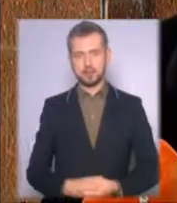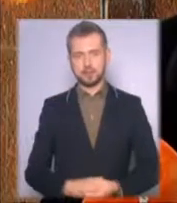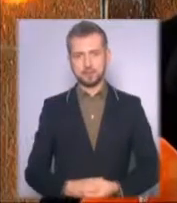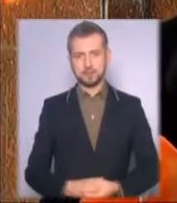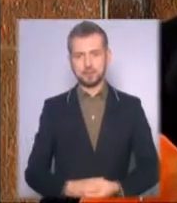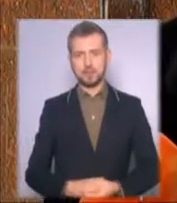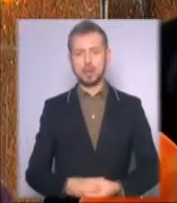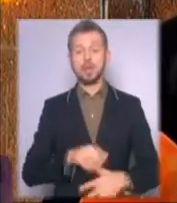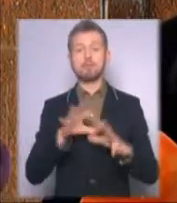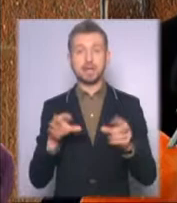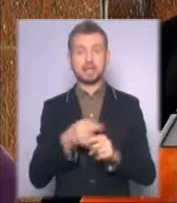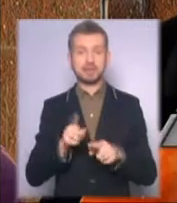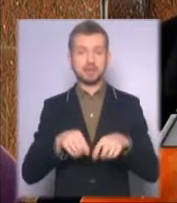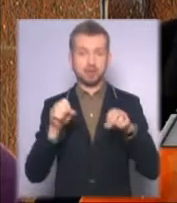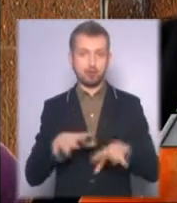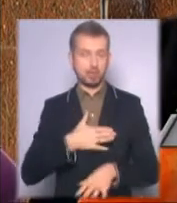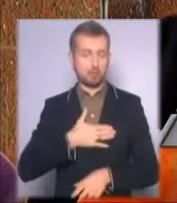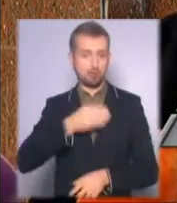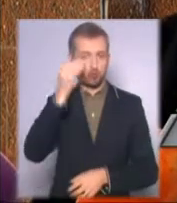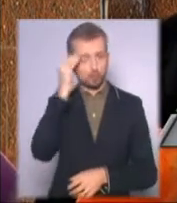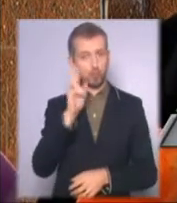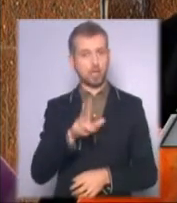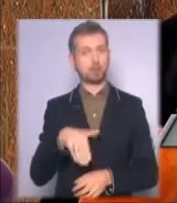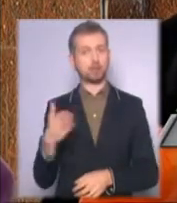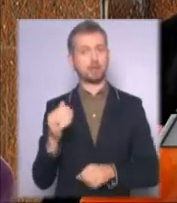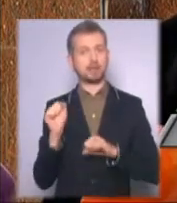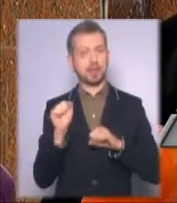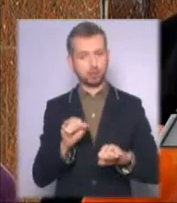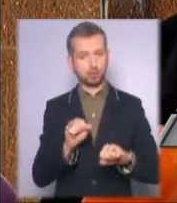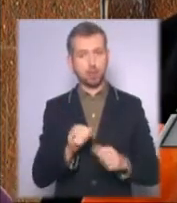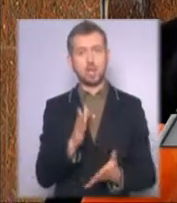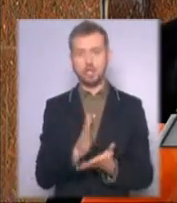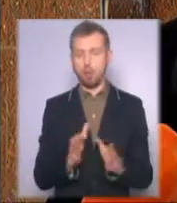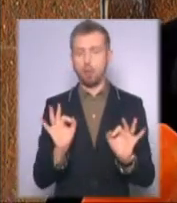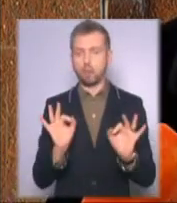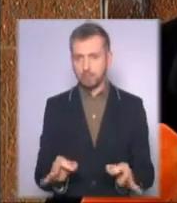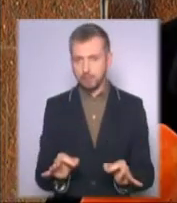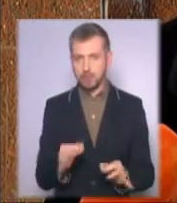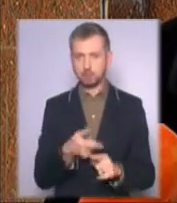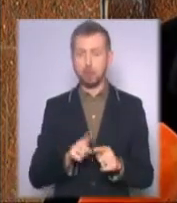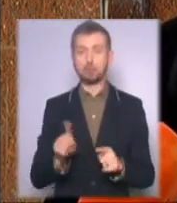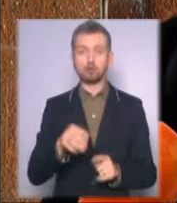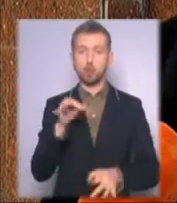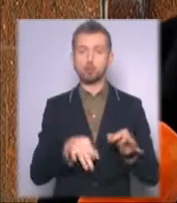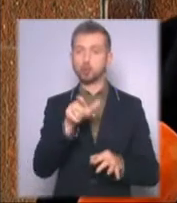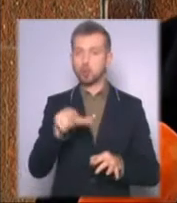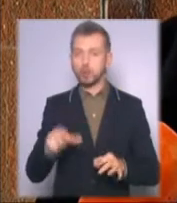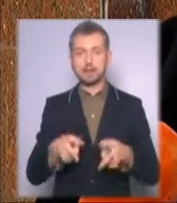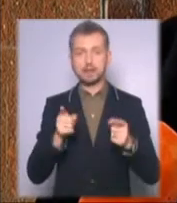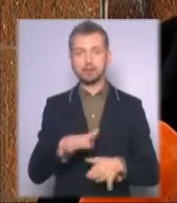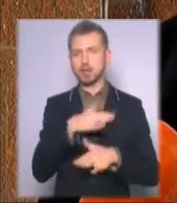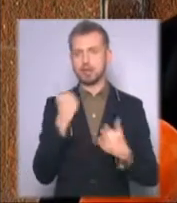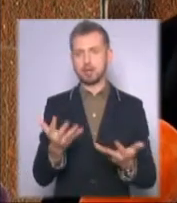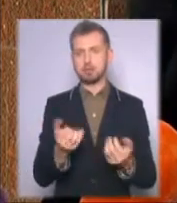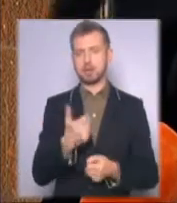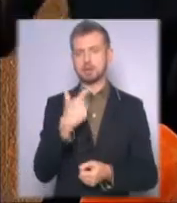В принципі, це рішення, на мою думку, як сторони захисту, є об'єктивним, оскільки судді дійсно не хотіли на себе